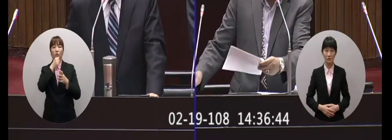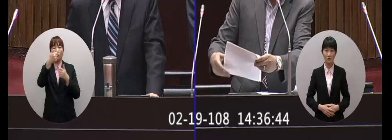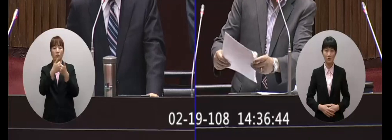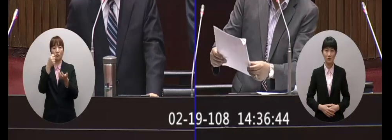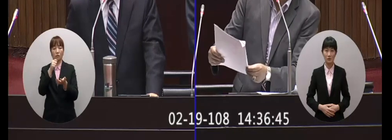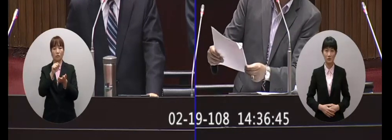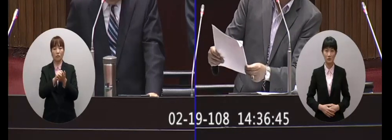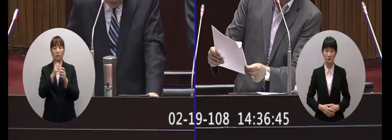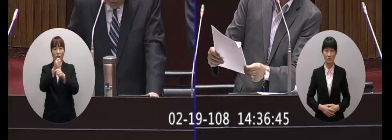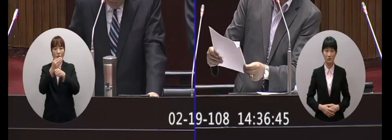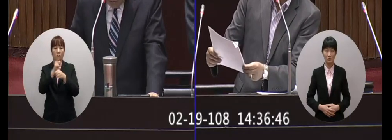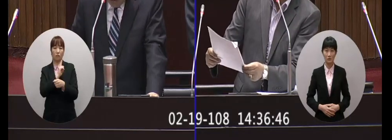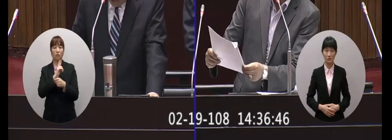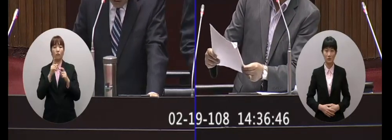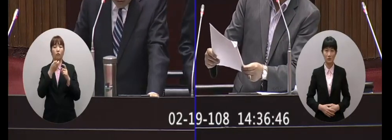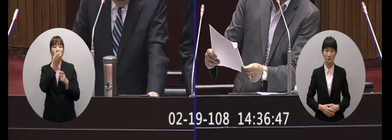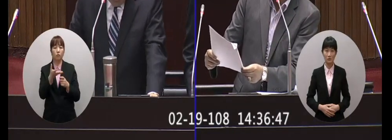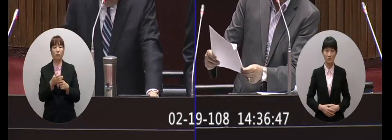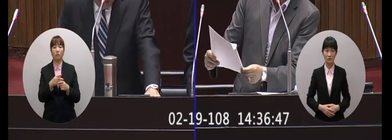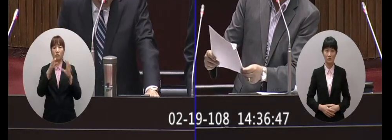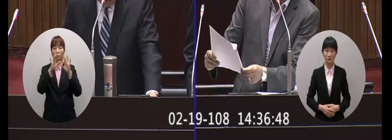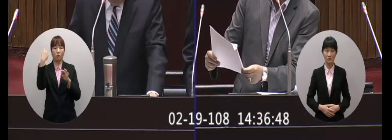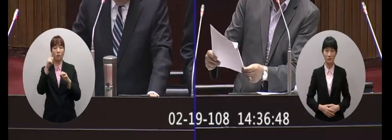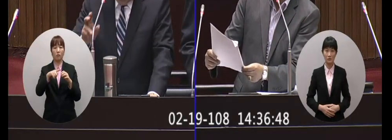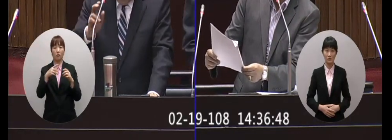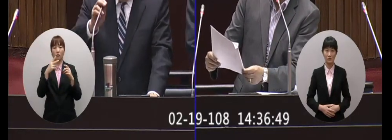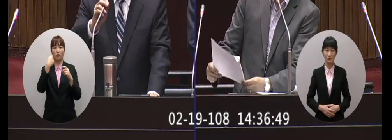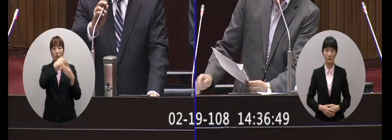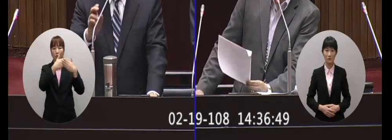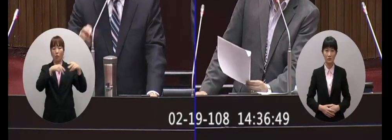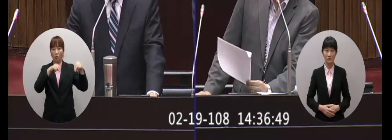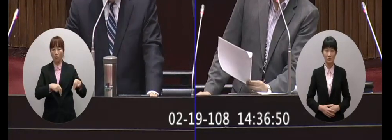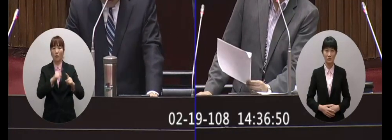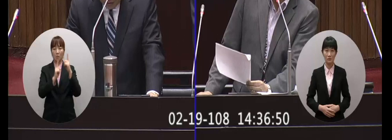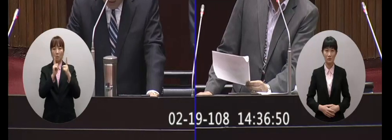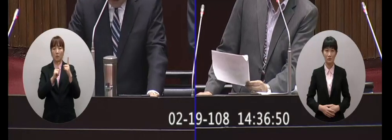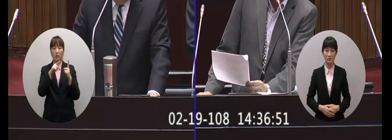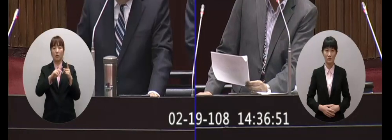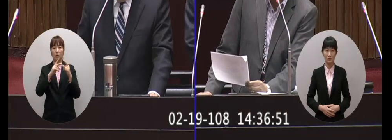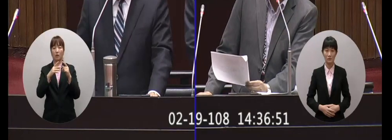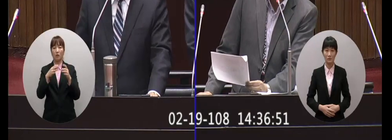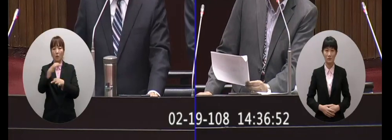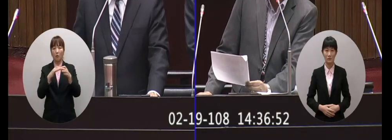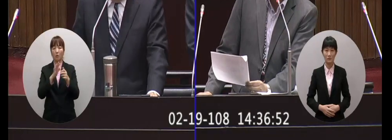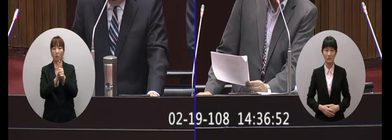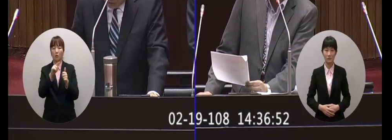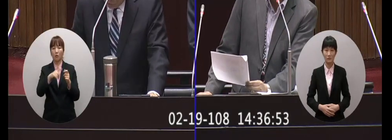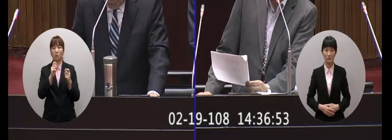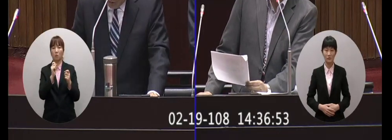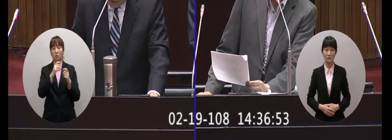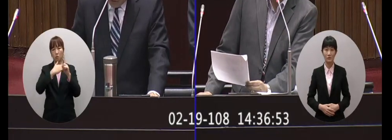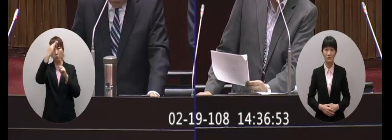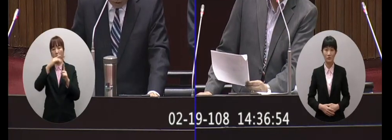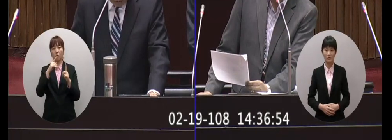者會馬英九總統自己說的他說因為兩岸簽署和平協議比ECFA影響更廣性質也不同